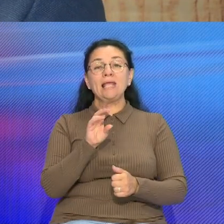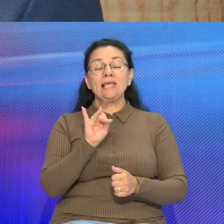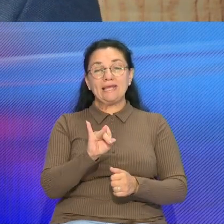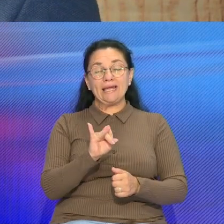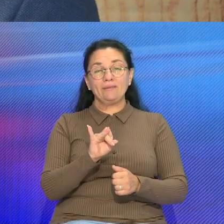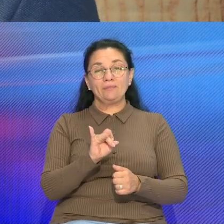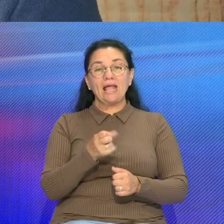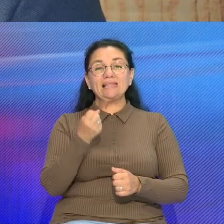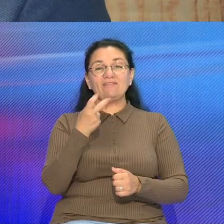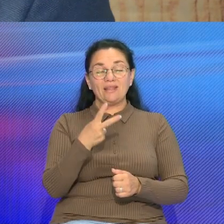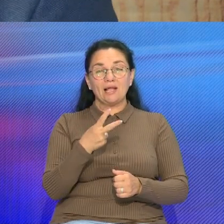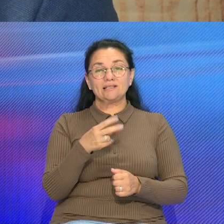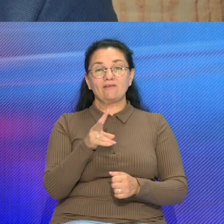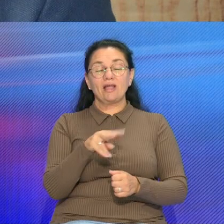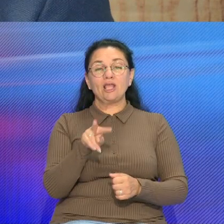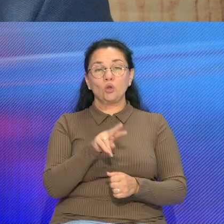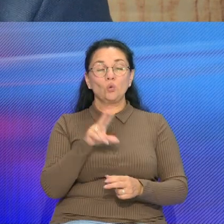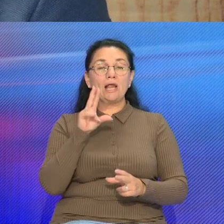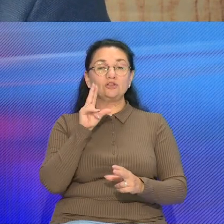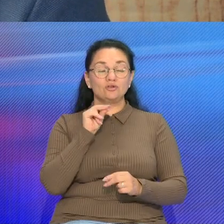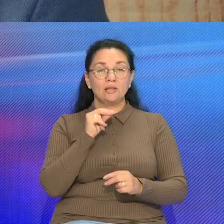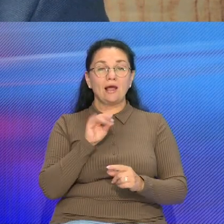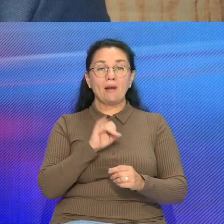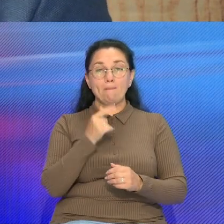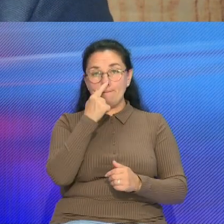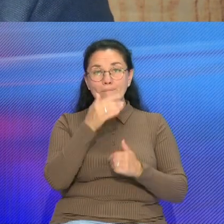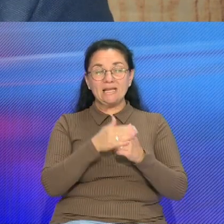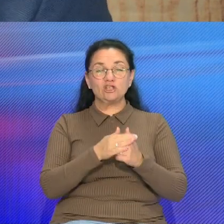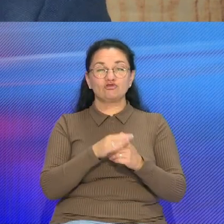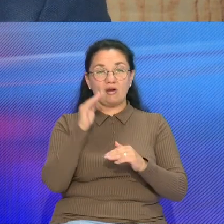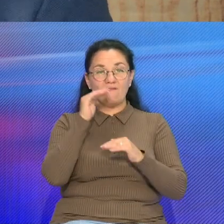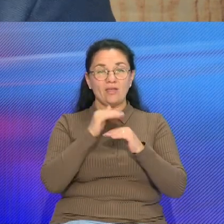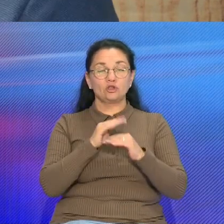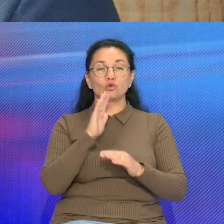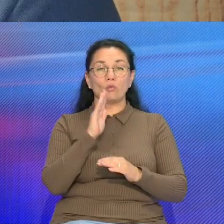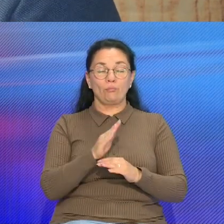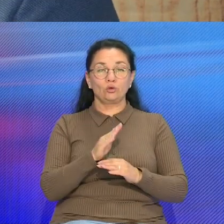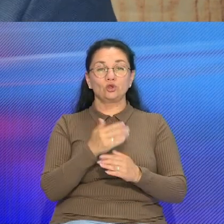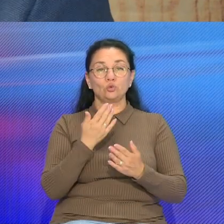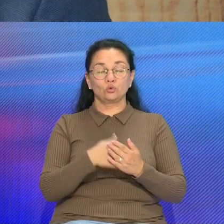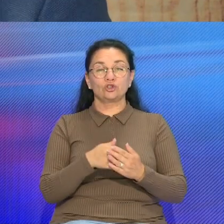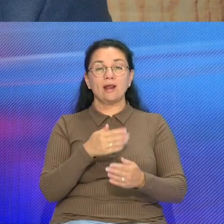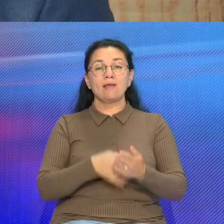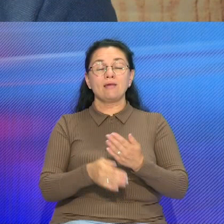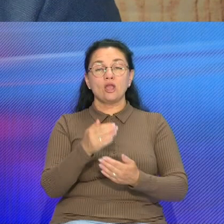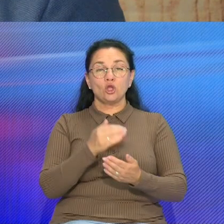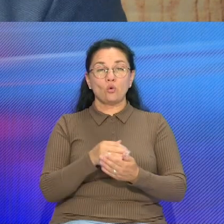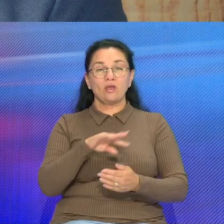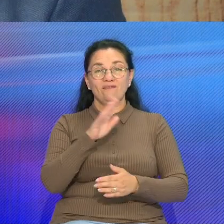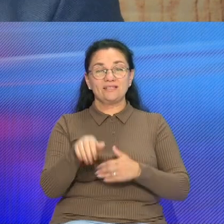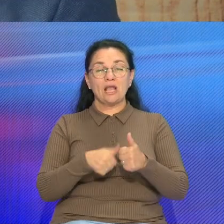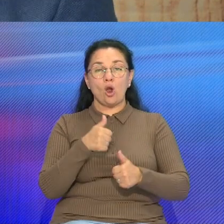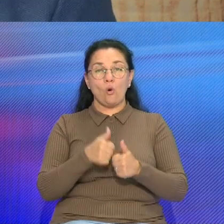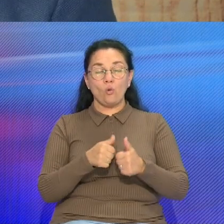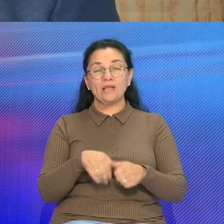непосредственно 12-го числа, ближе к вечеру Будут подведены итоги всех конкурсов И на таком